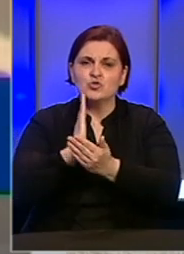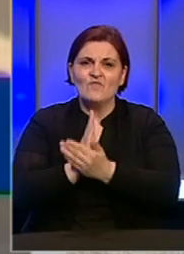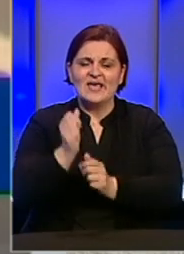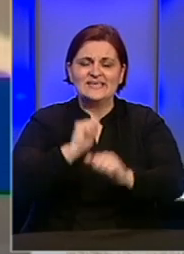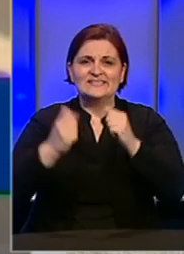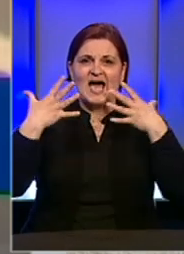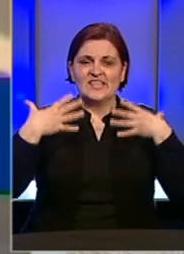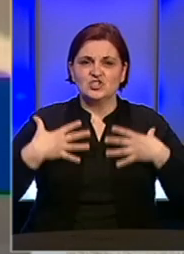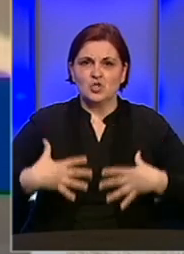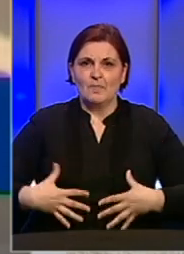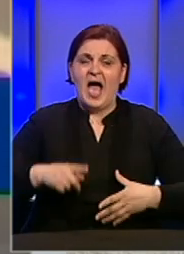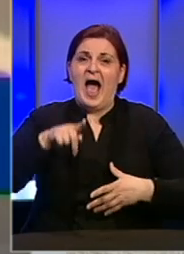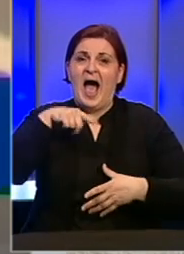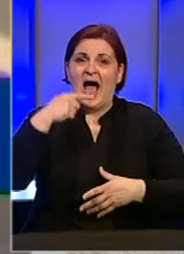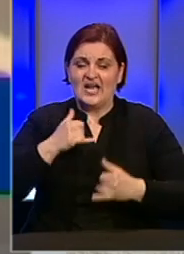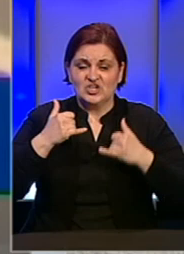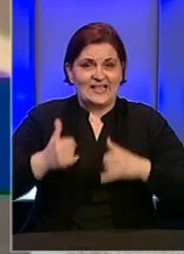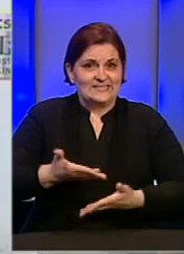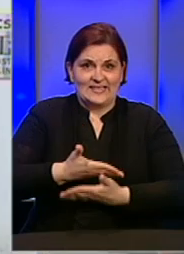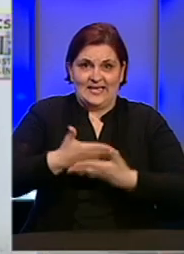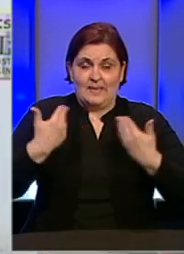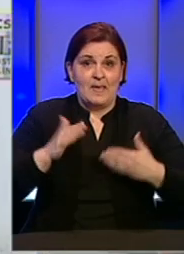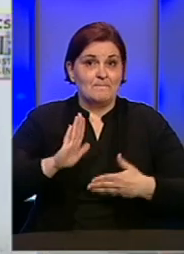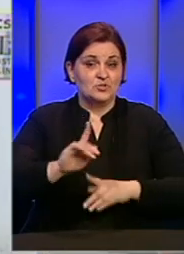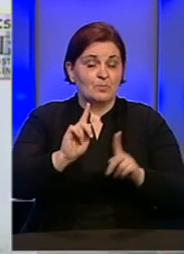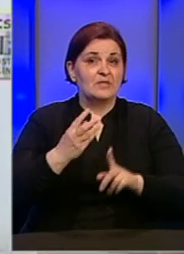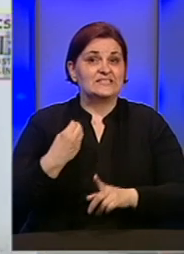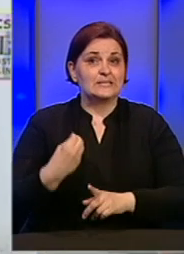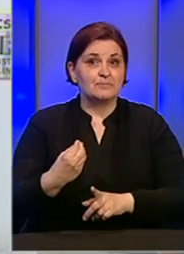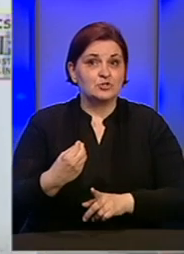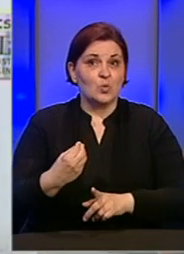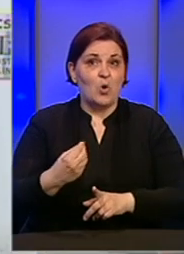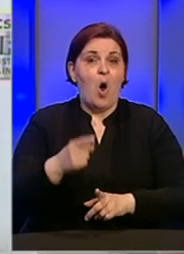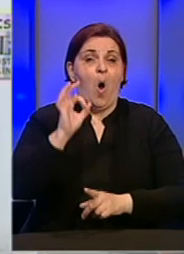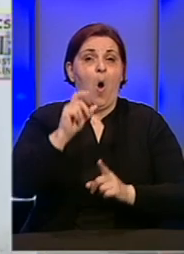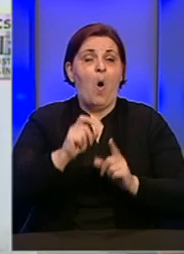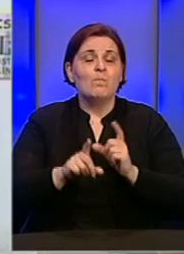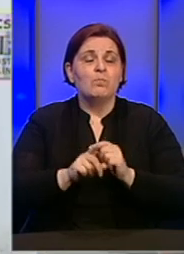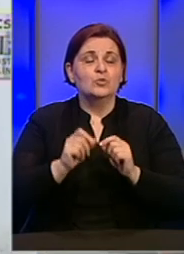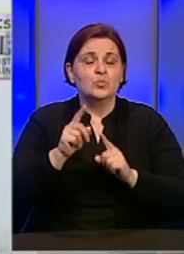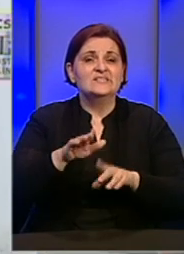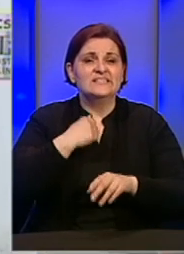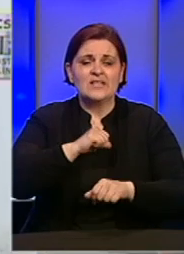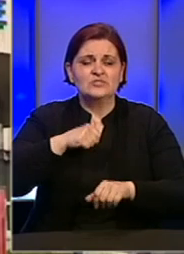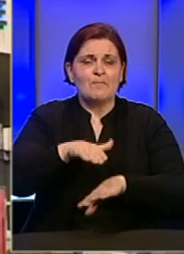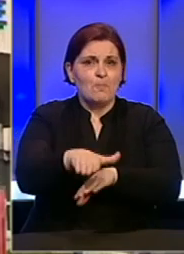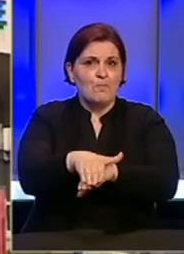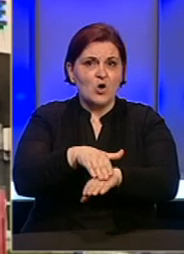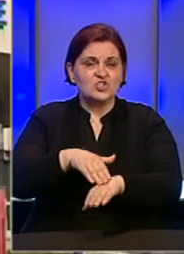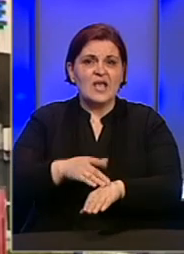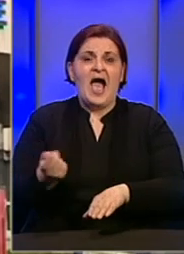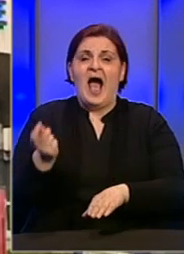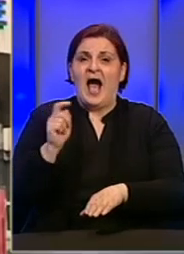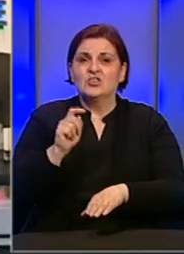zaštitnu opremu, a tvrde da je trenutno nemaju. Međutim, u Republici Srpskoj obdukcije se rade praktično od samog početka, a